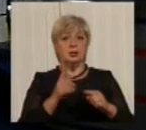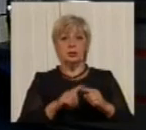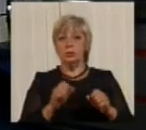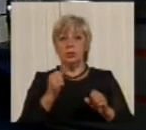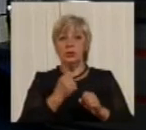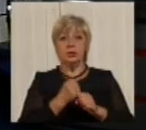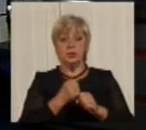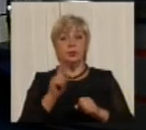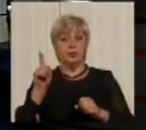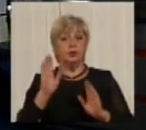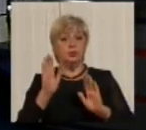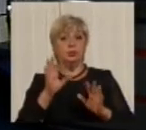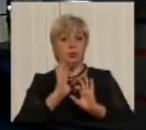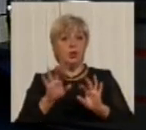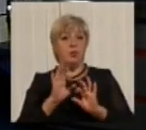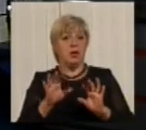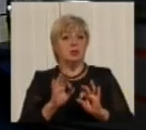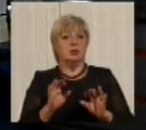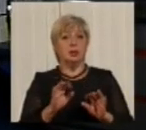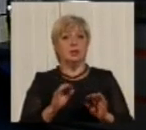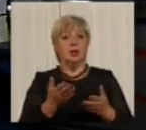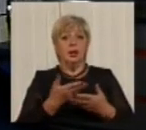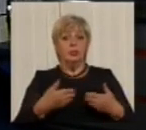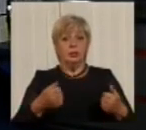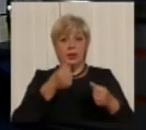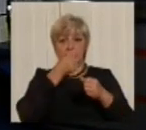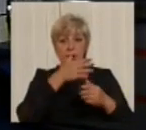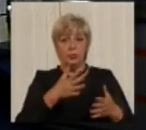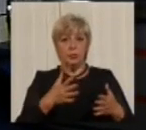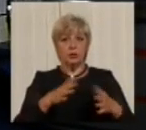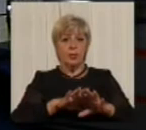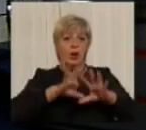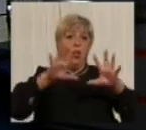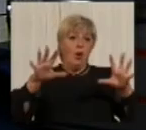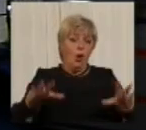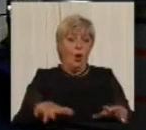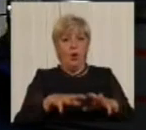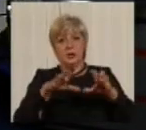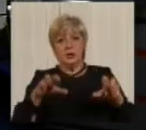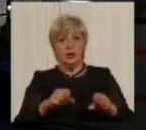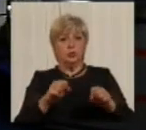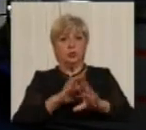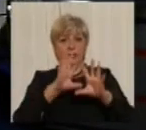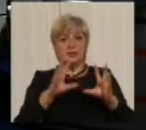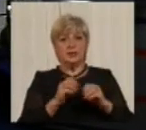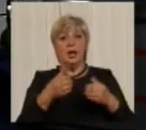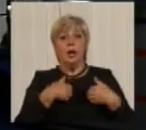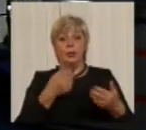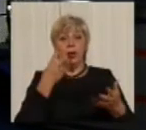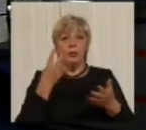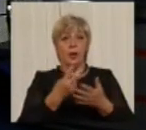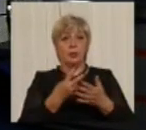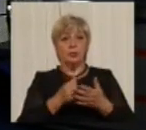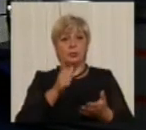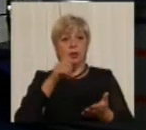чому вони це не зробили в встановлений срок. Тобто ми не можемо теж осягнути все. Ми бачимо магістральні вулиці, які є